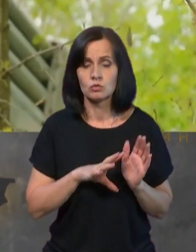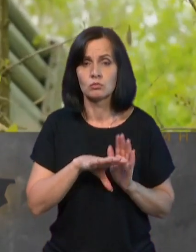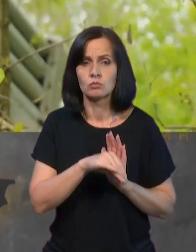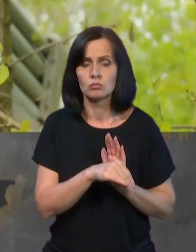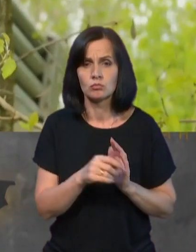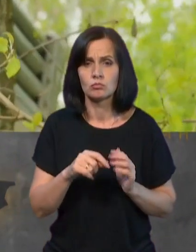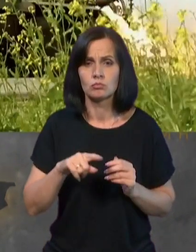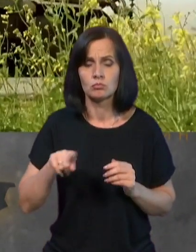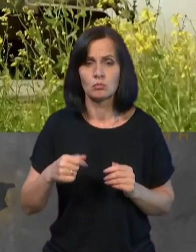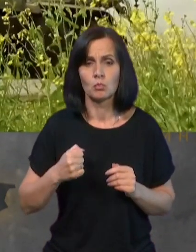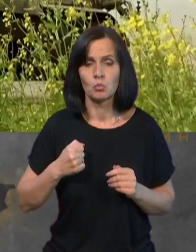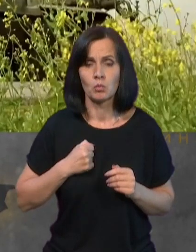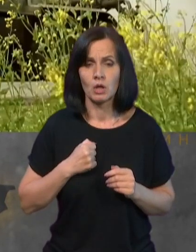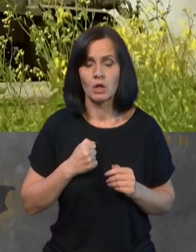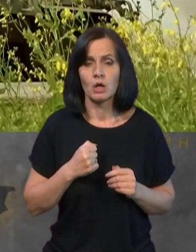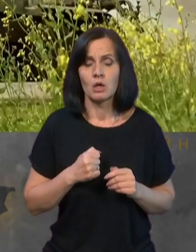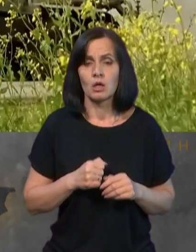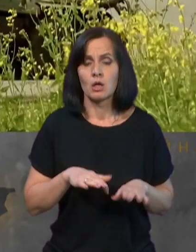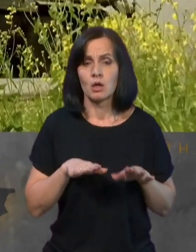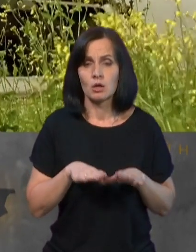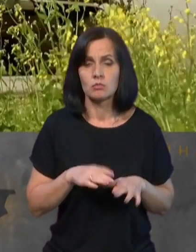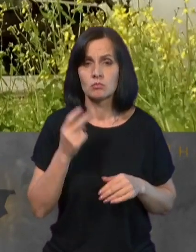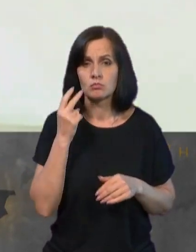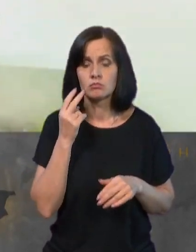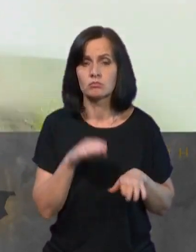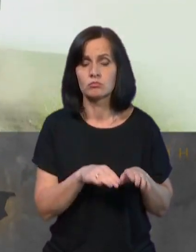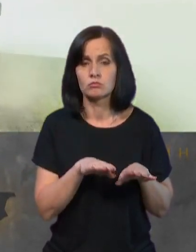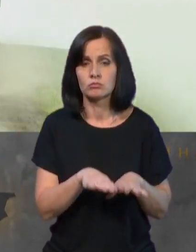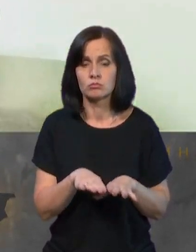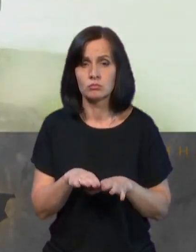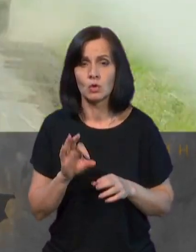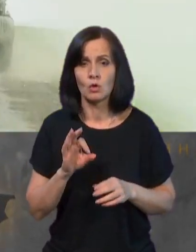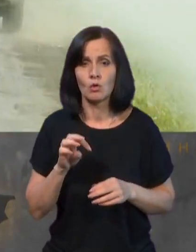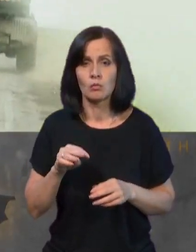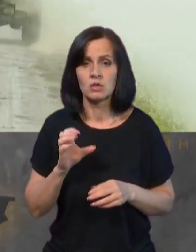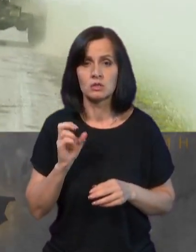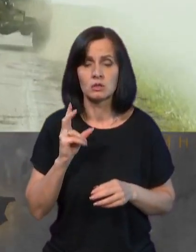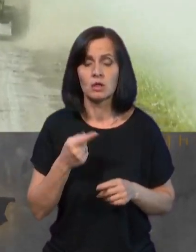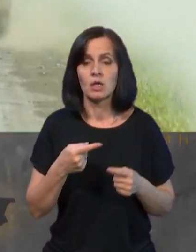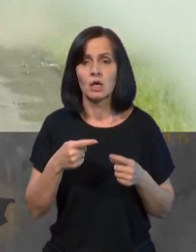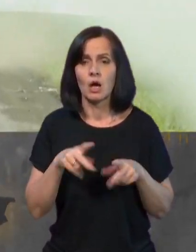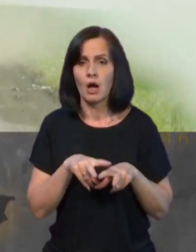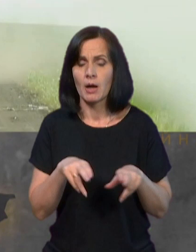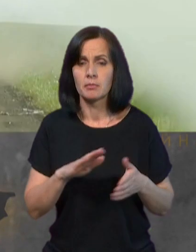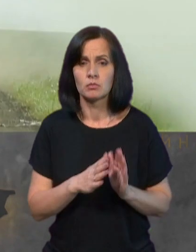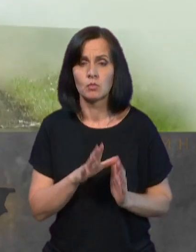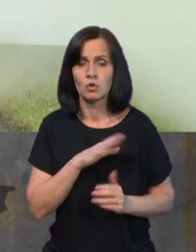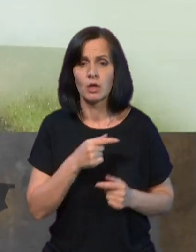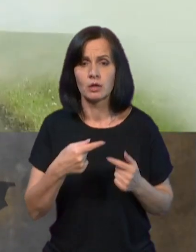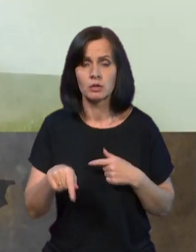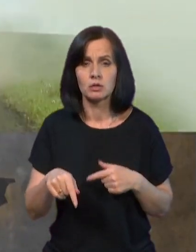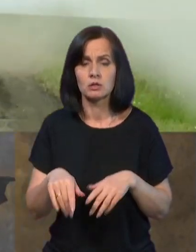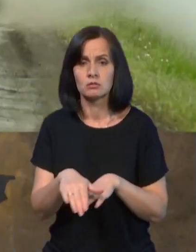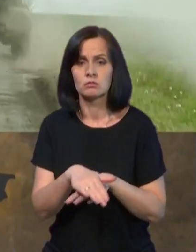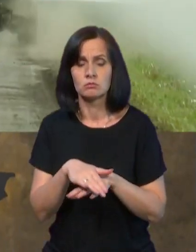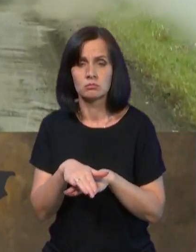постійної дислокації Омськ. Аналогічна ситуація відбулася на іншому відтинку, на іншому фланзі. Це в районі Стопочки